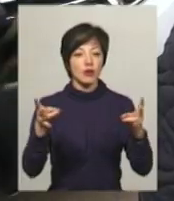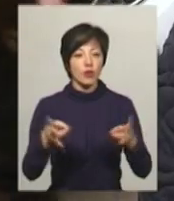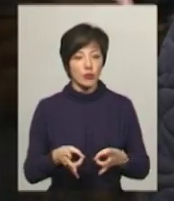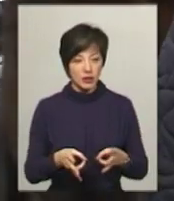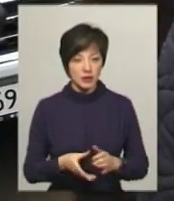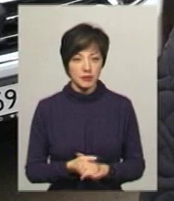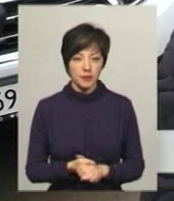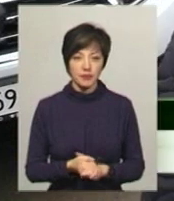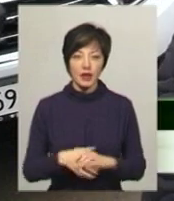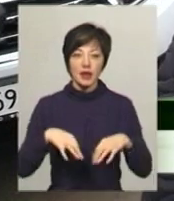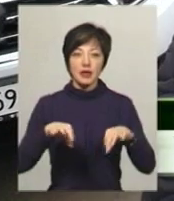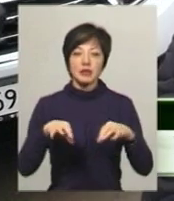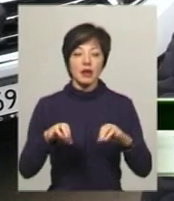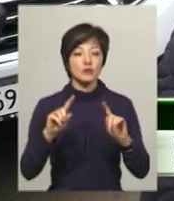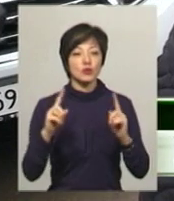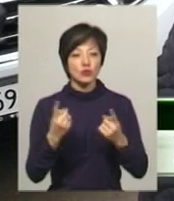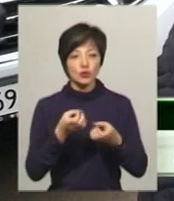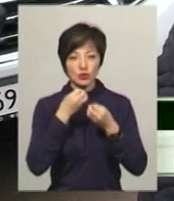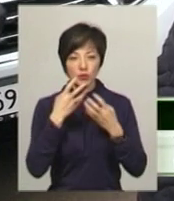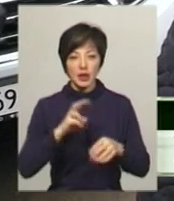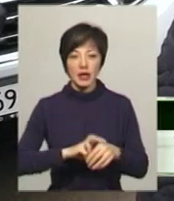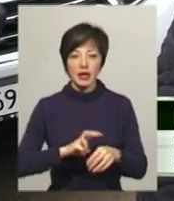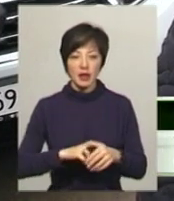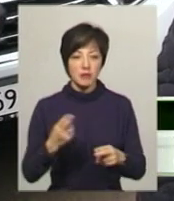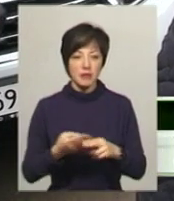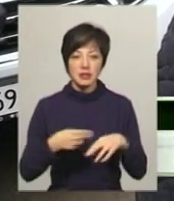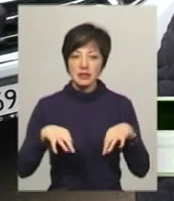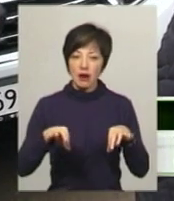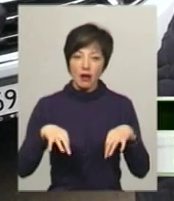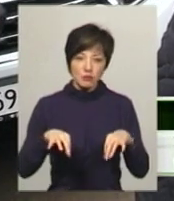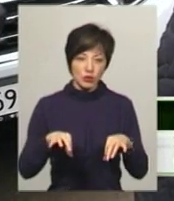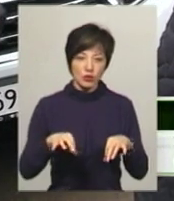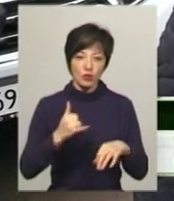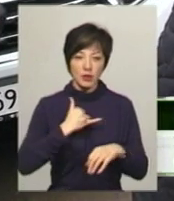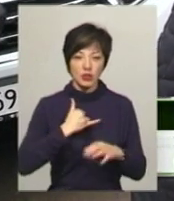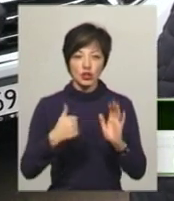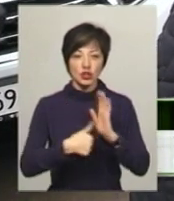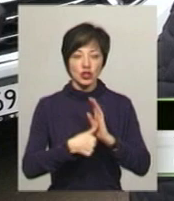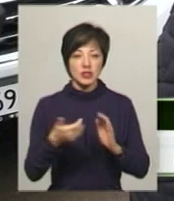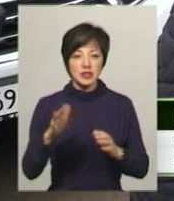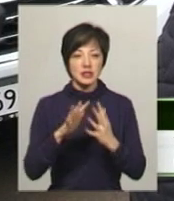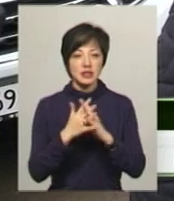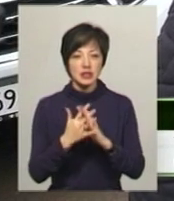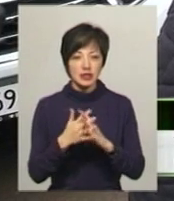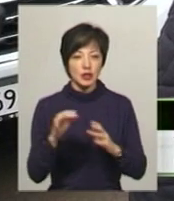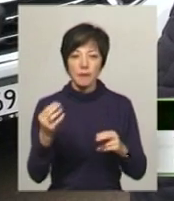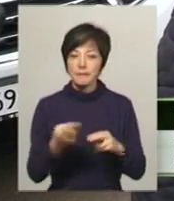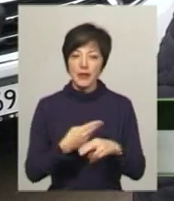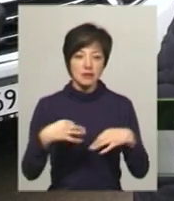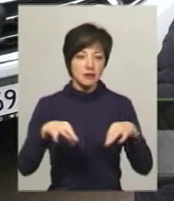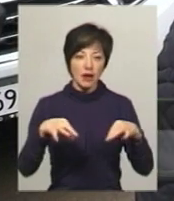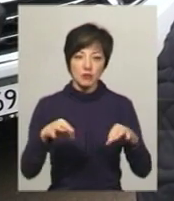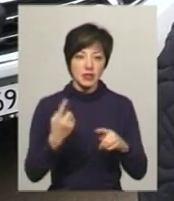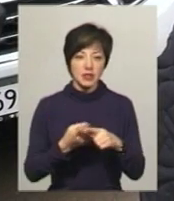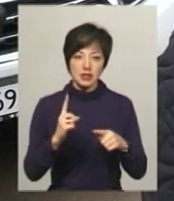Транспорт – це дуже довго. Лікар без транспорту, тим більше, що в мене шість сіл, і без транспорту